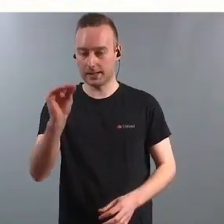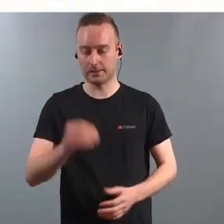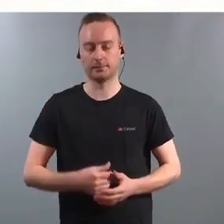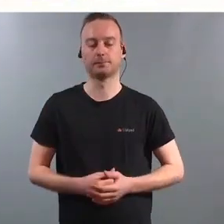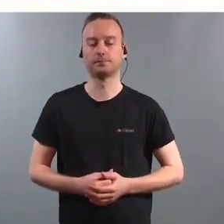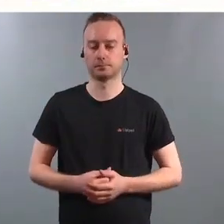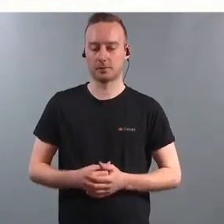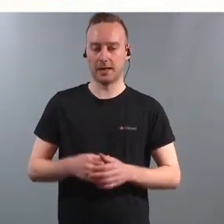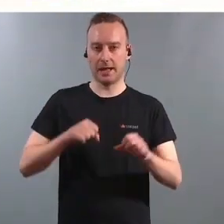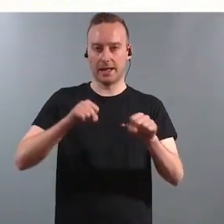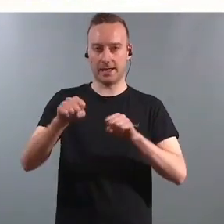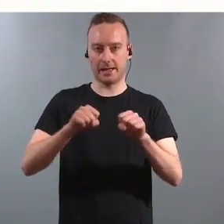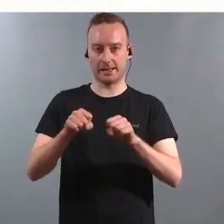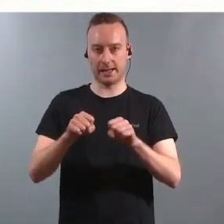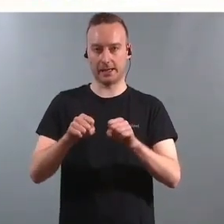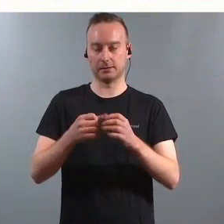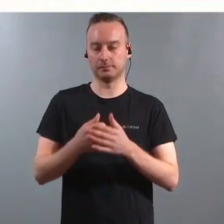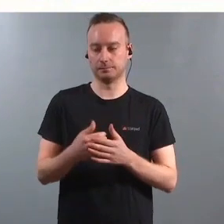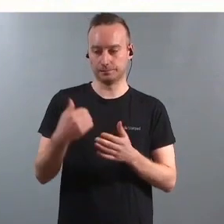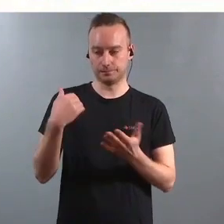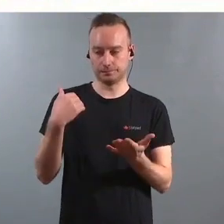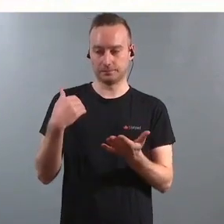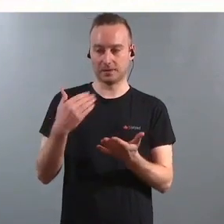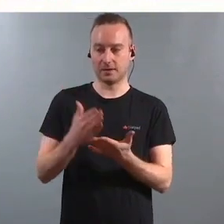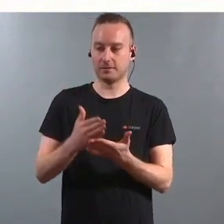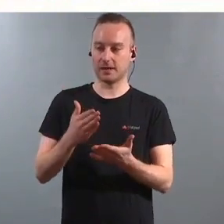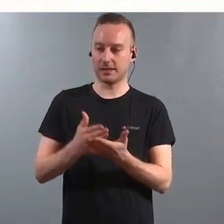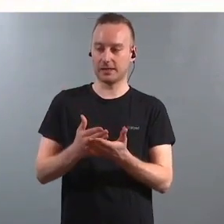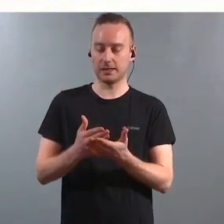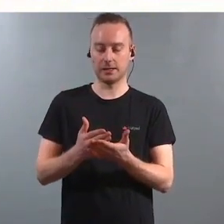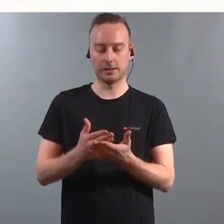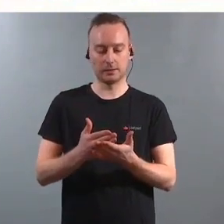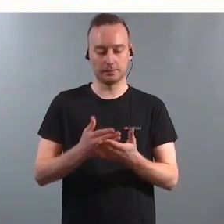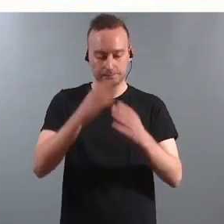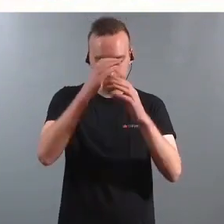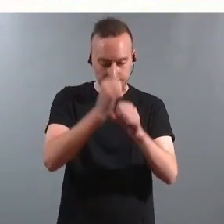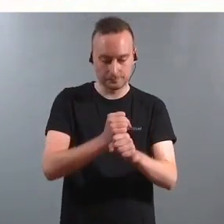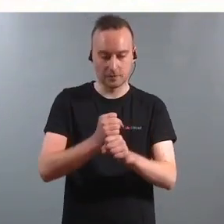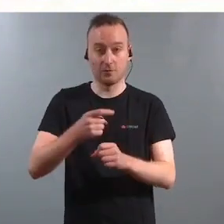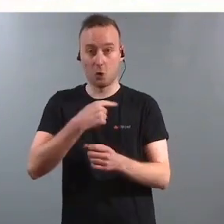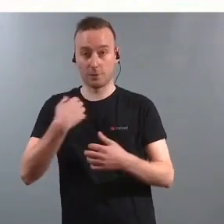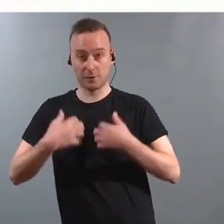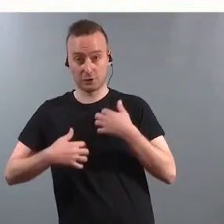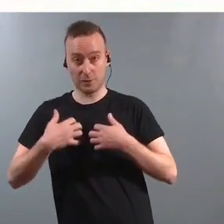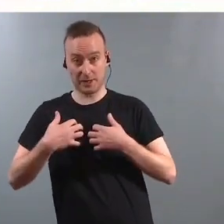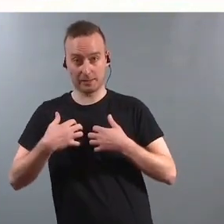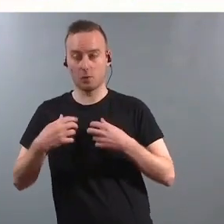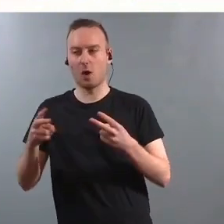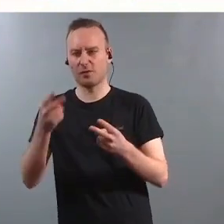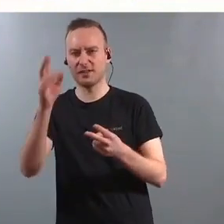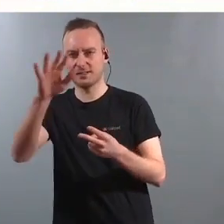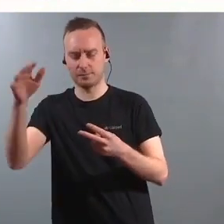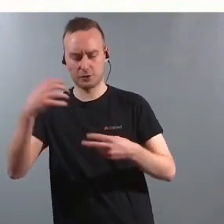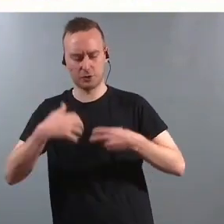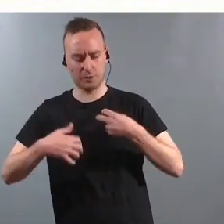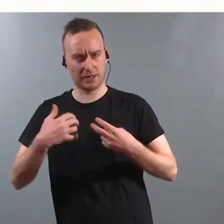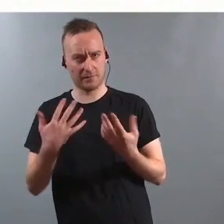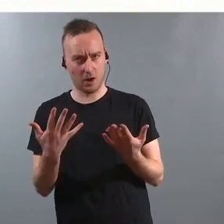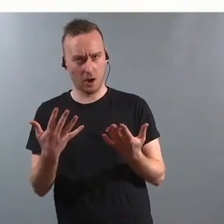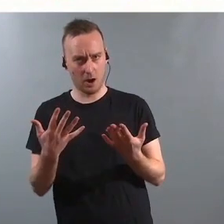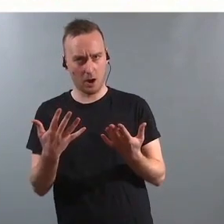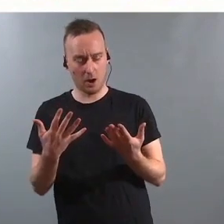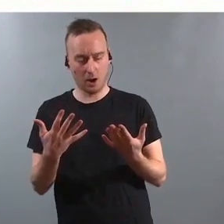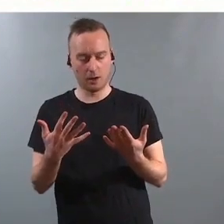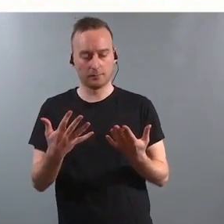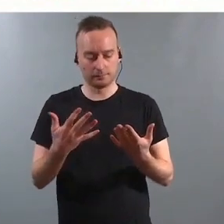regjeringen har nå i vår tatt tak i vår bekymring, men en rekke andres også bekymring om at vi ikke jobber godt nok med å hjelpe barn